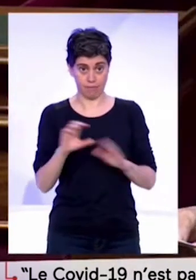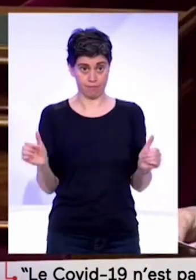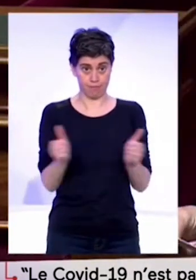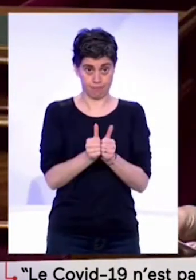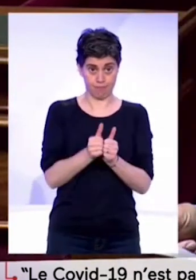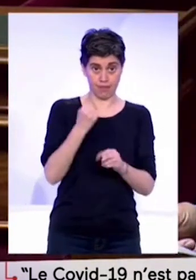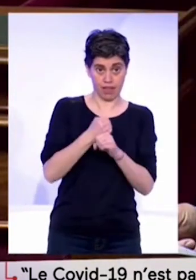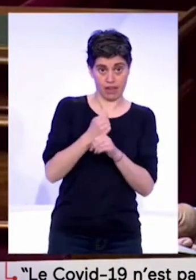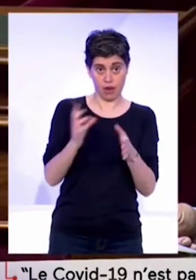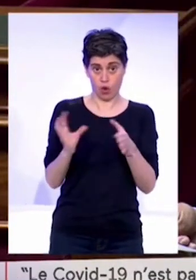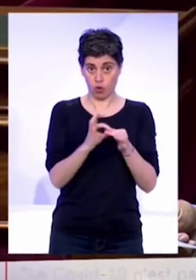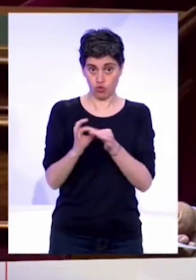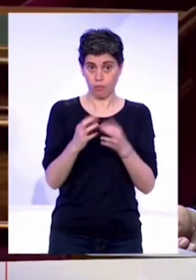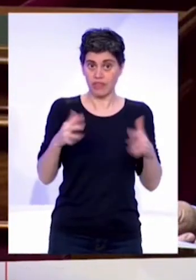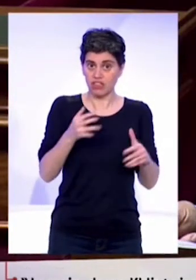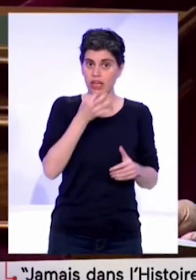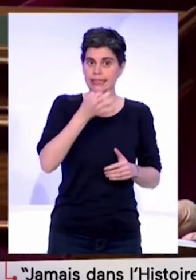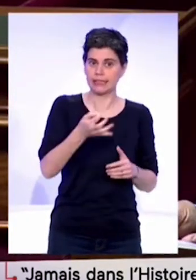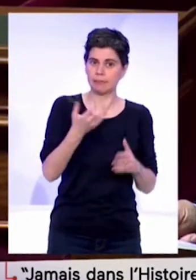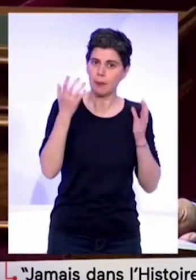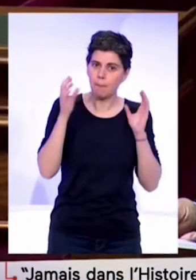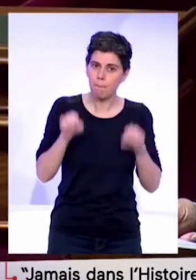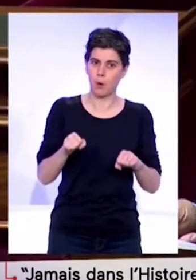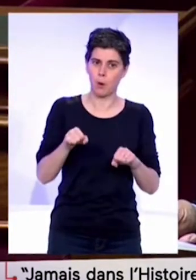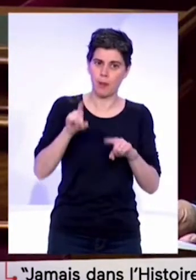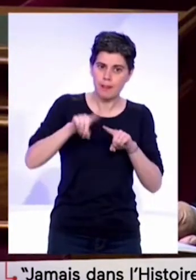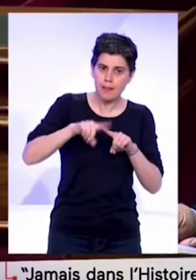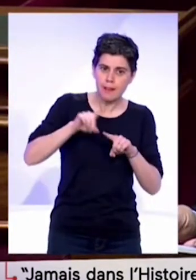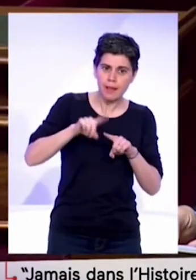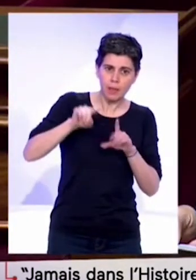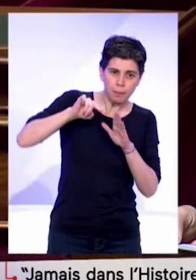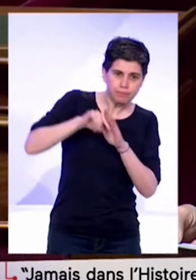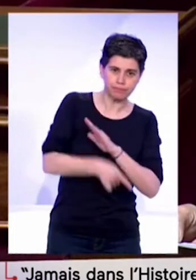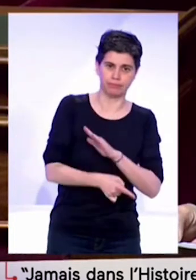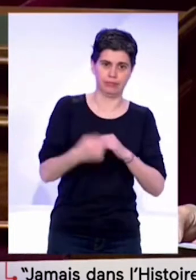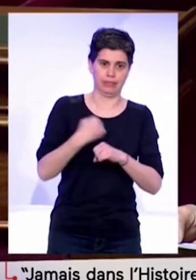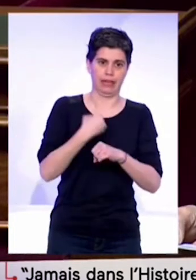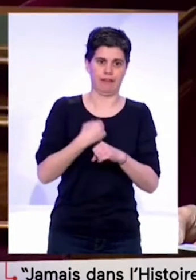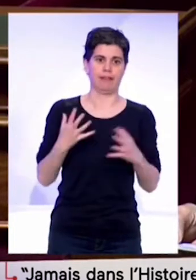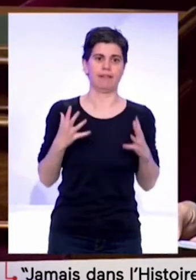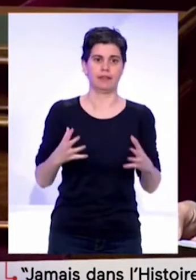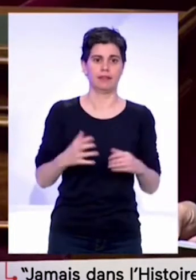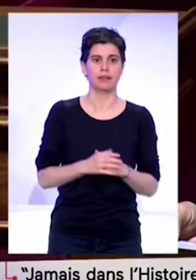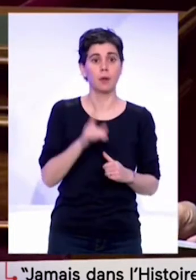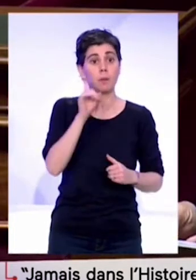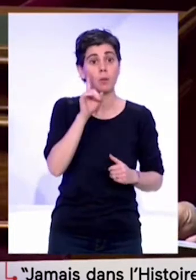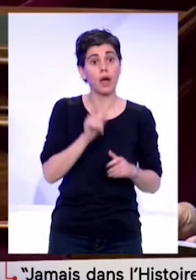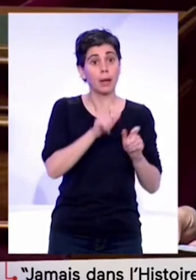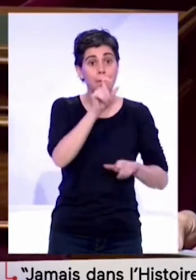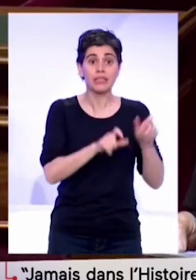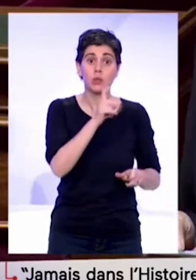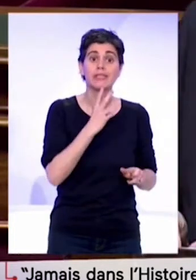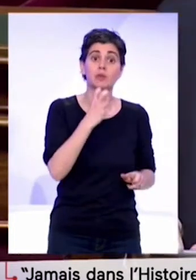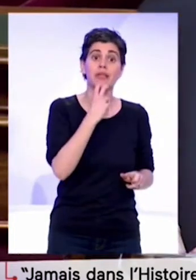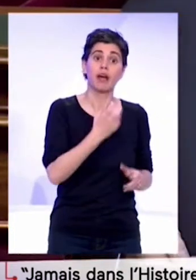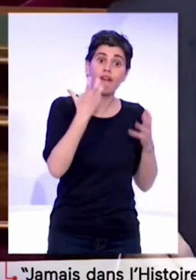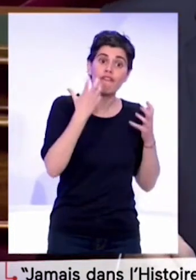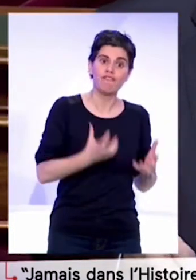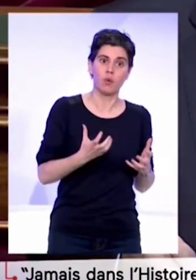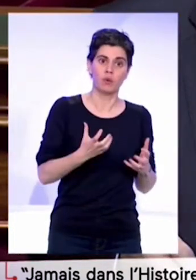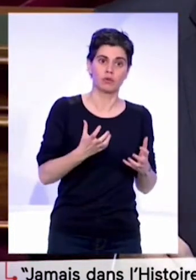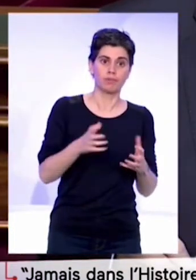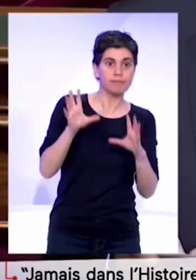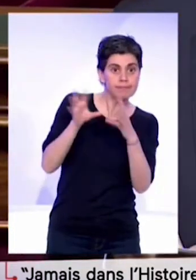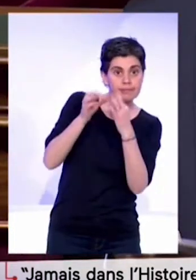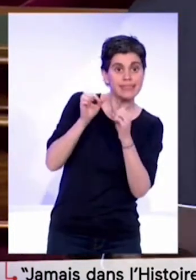évidence, on peut aller beaucoup plus loin. On peut aller beaucoup plus loin parce que nos concitoyens sont nombreux à demander de la visibilité.